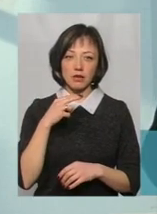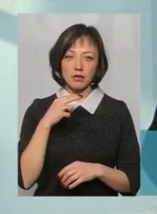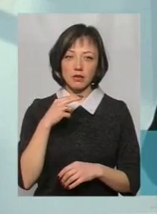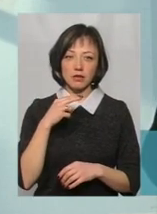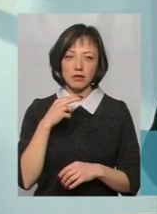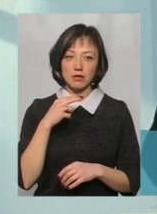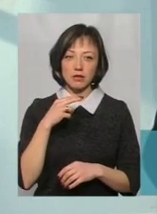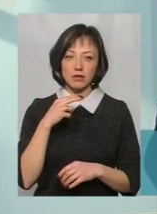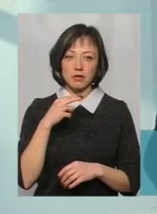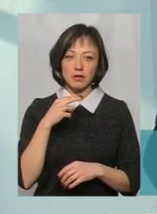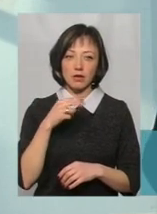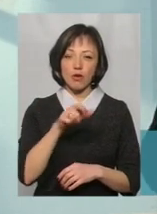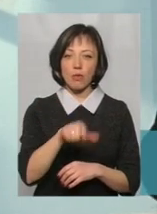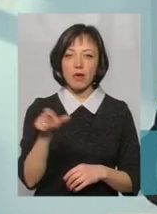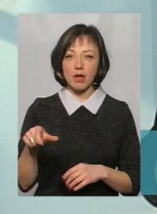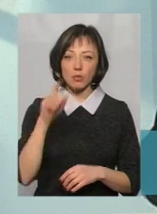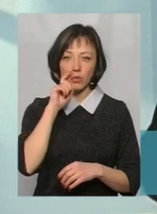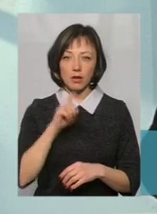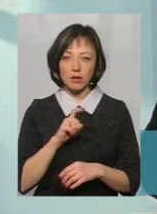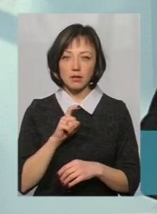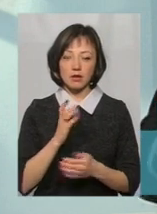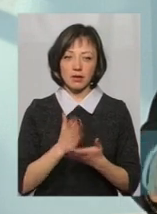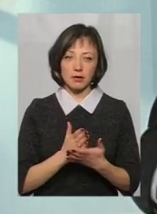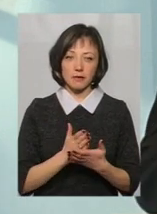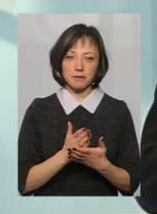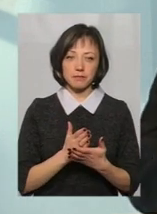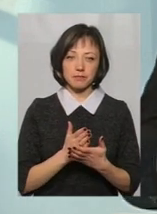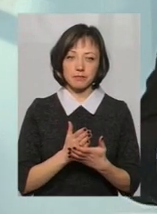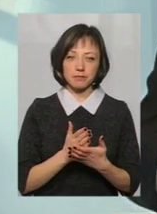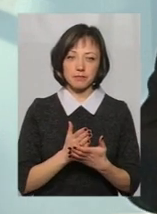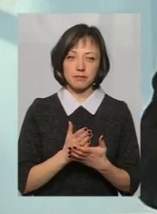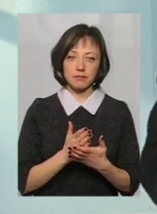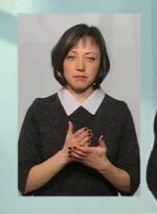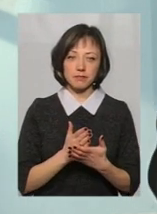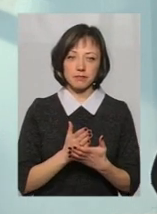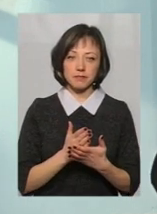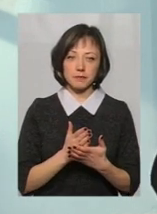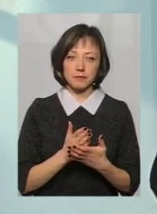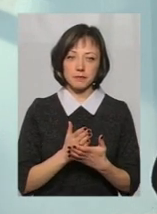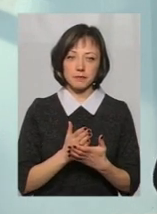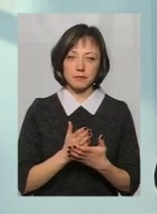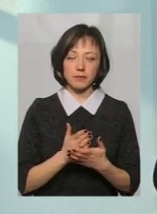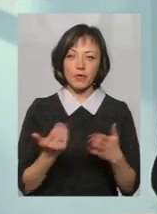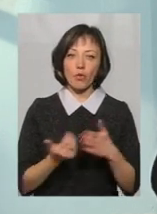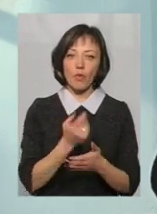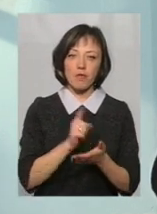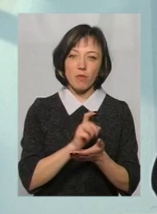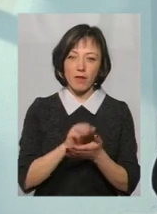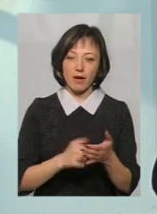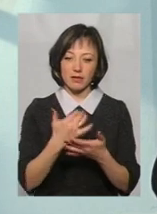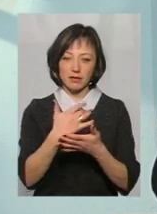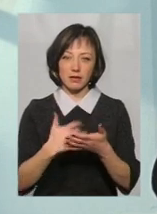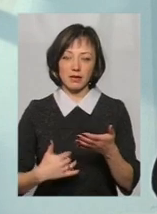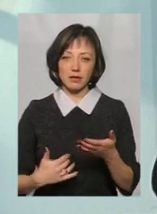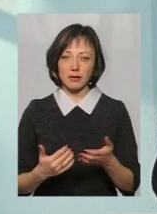громадянство України тягне за собою там нові податки і так далі.